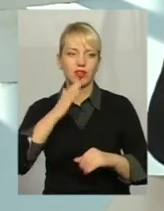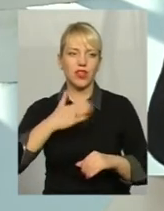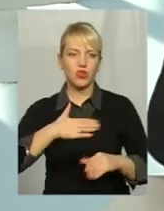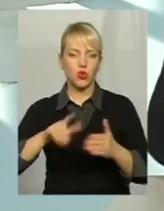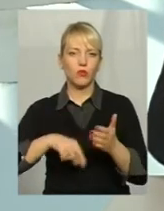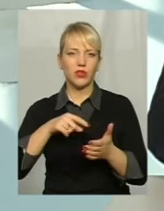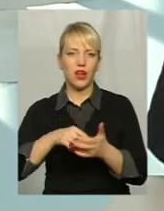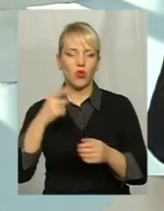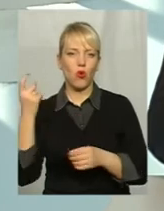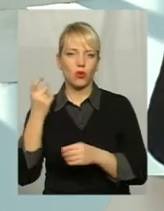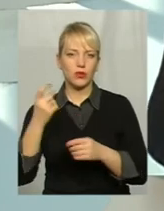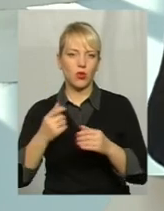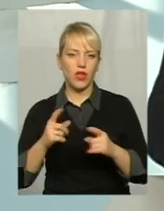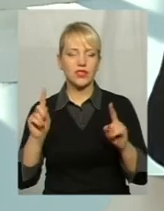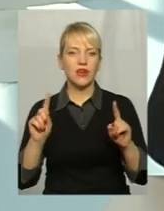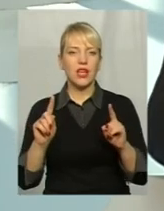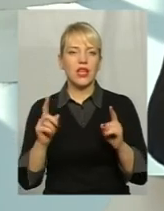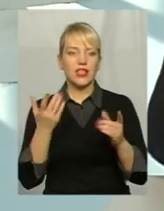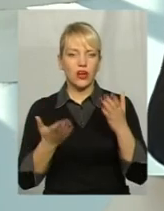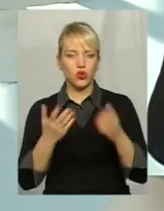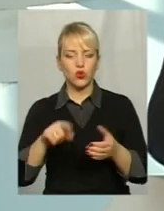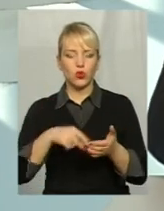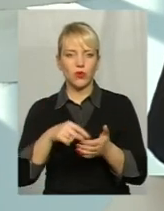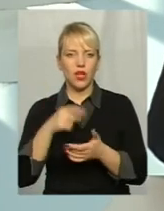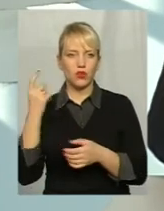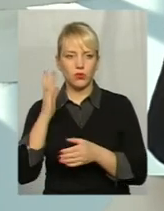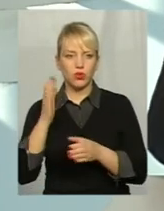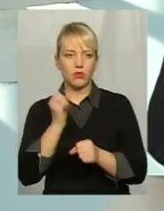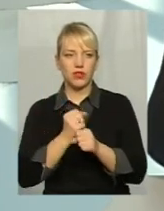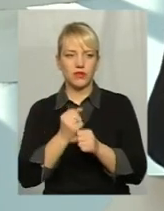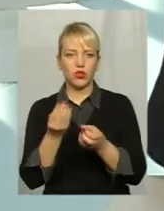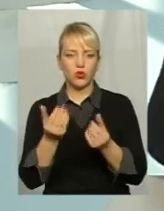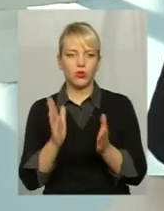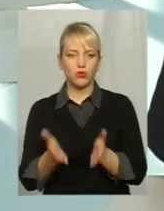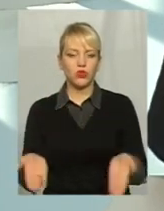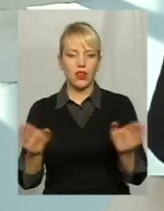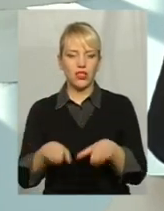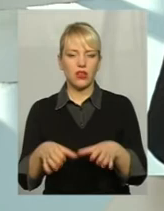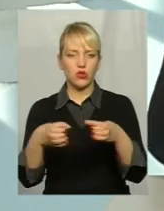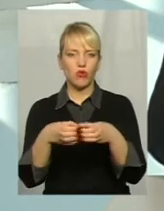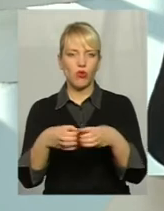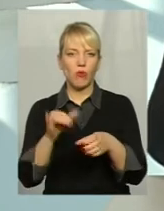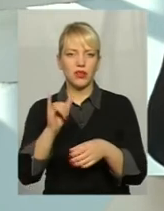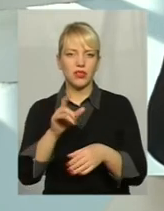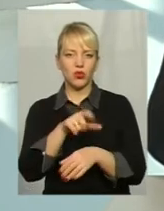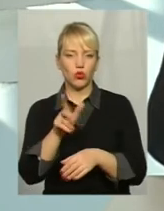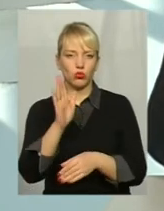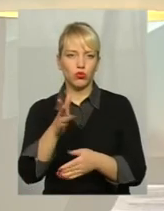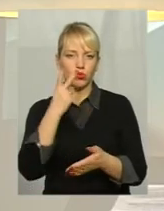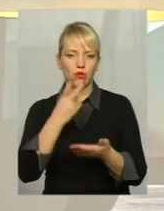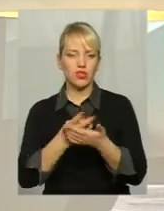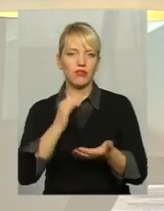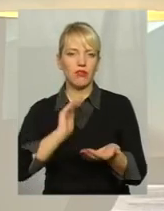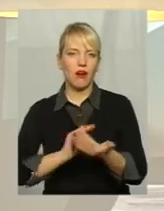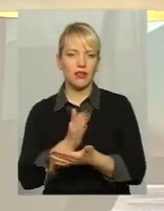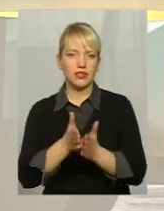комунального господарства Адже, якщо комунальне господарство працювати буде, кошти будуть залишатися у громаді, люди будуть належно бачити якість